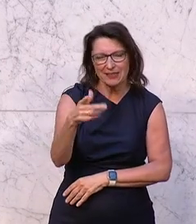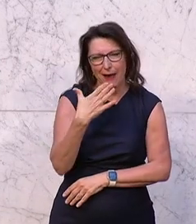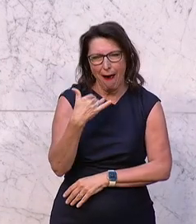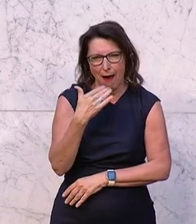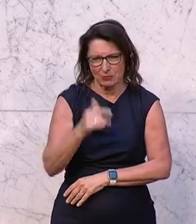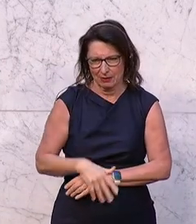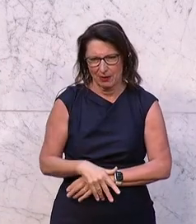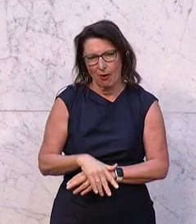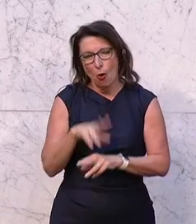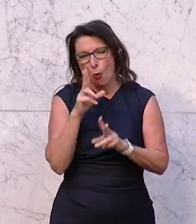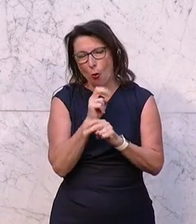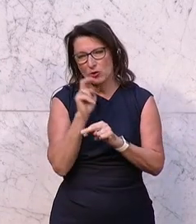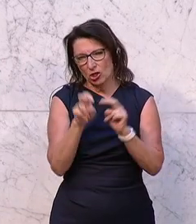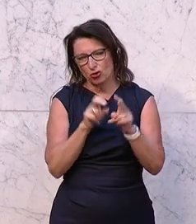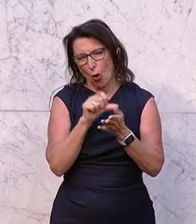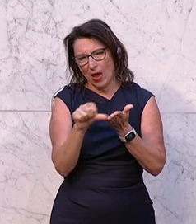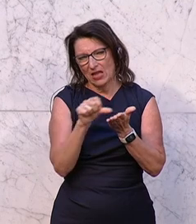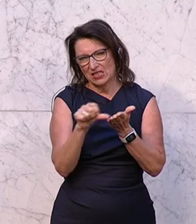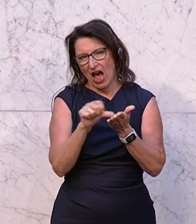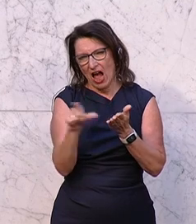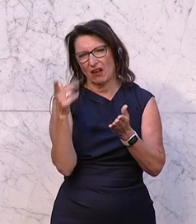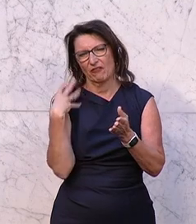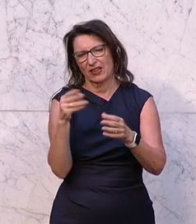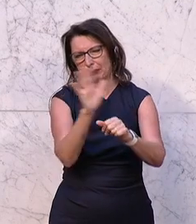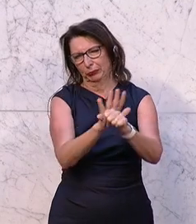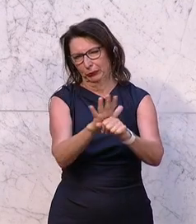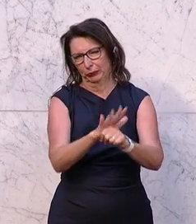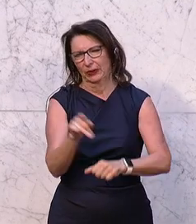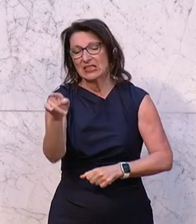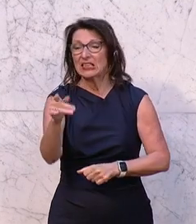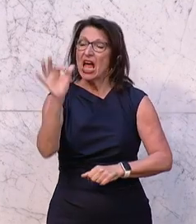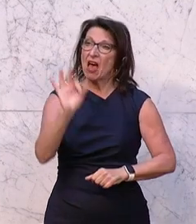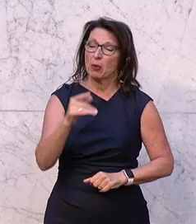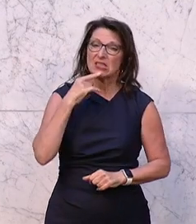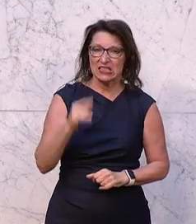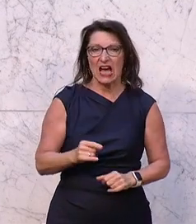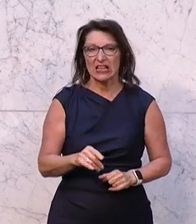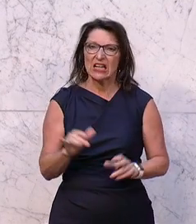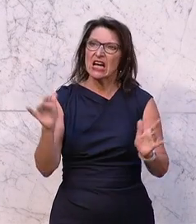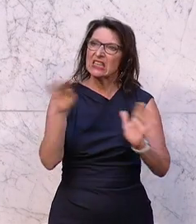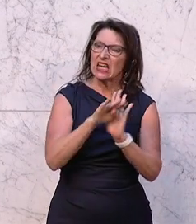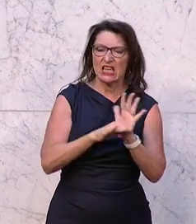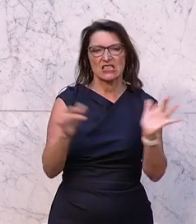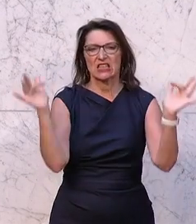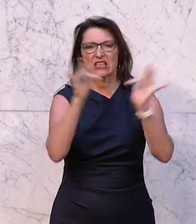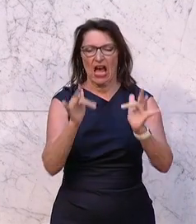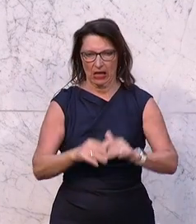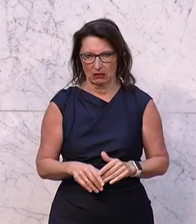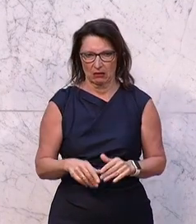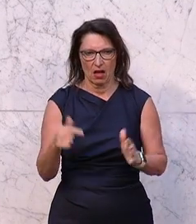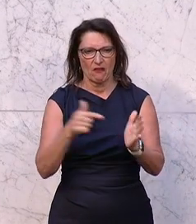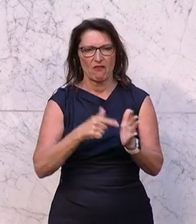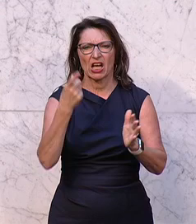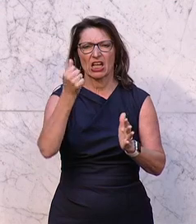österreichischen Steuerzahler und Steuerzahlerinnen in die Irre. Sie sagen es Freiheitliche, Sie stimmen gegen dieses Gesetz, weil das ganze Geld ins